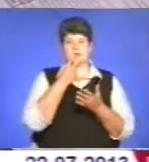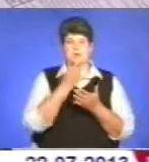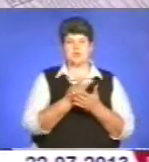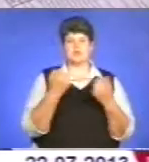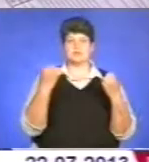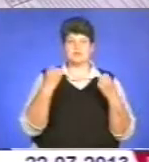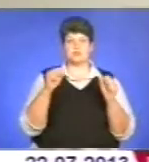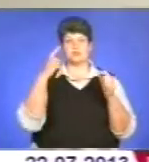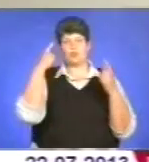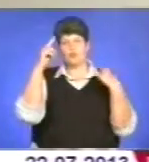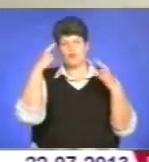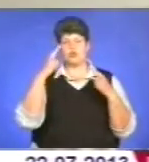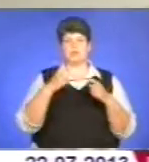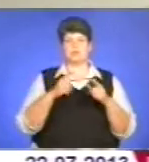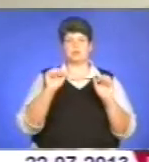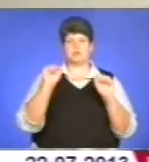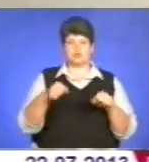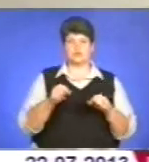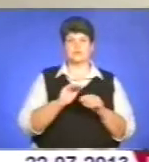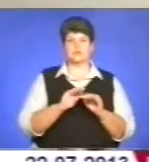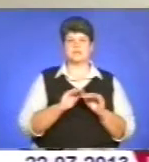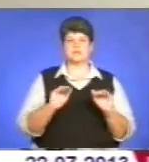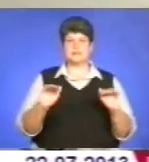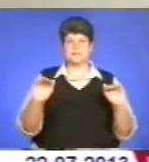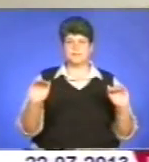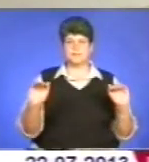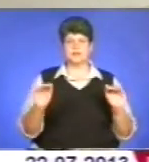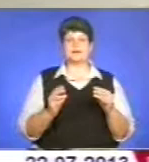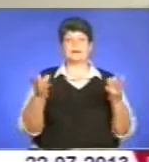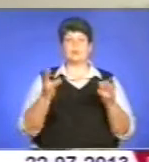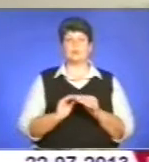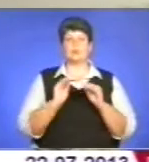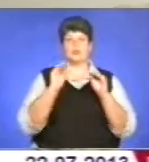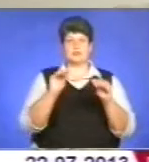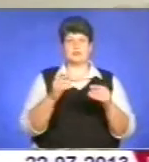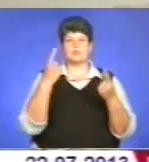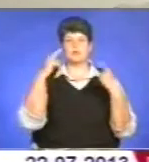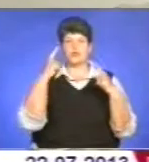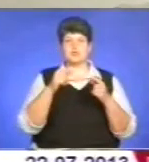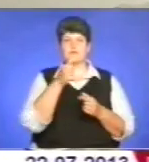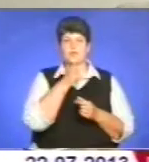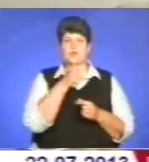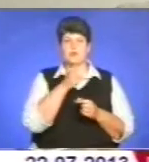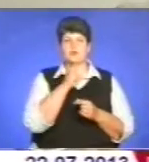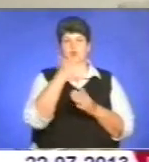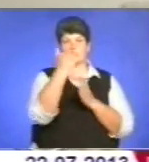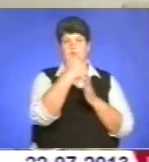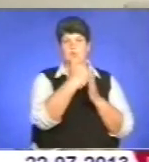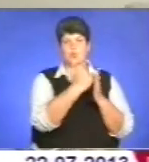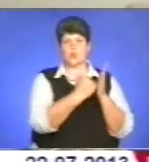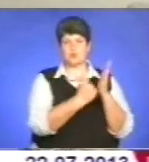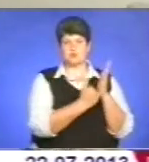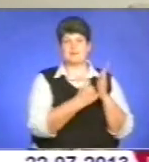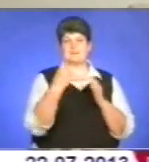кажуть фахівці. Припинили подавати документи ті, яких спеціальності мають творчі випробування. Відповідно до розкладу з